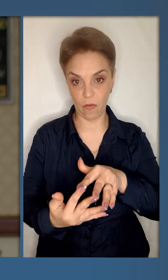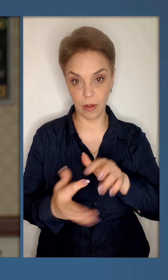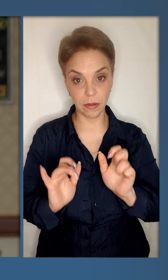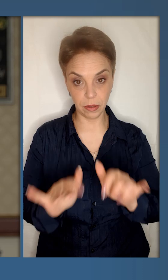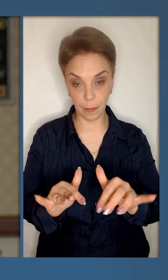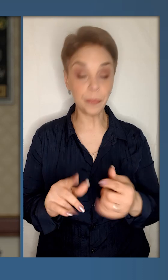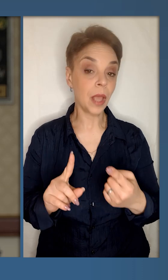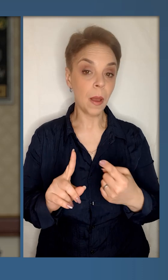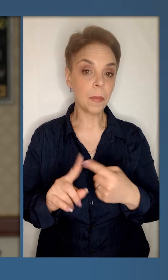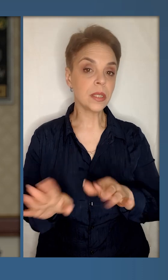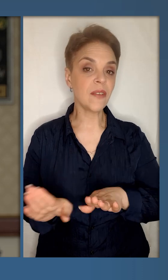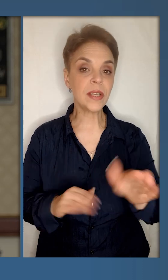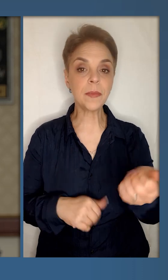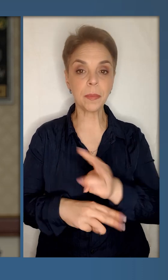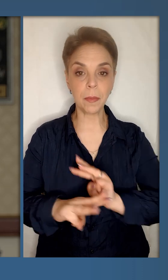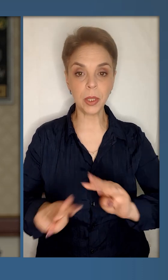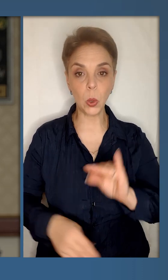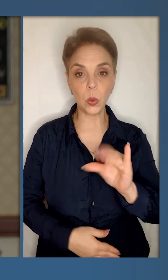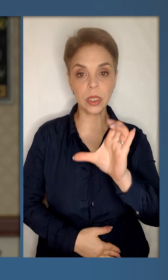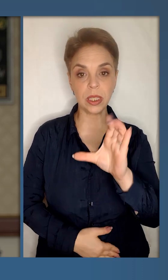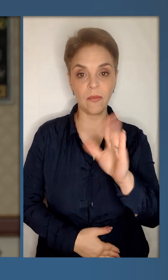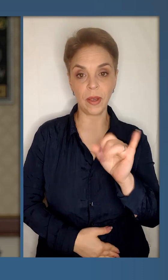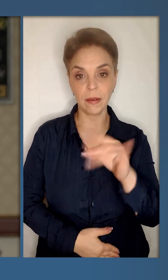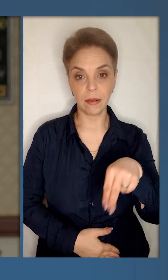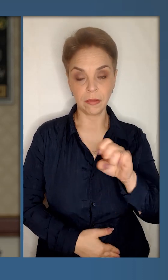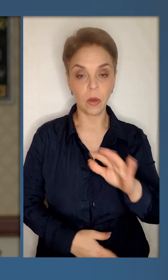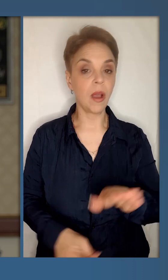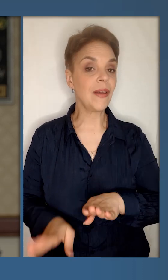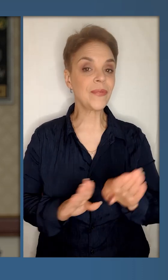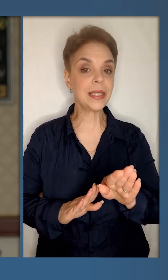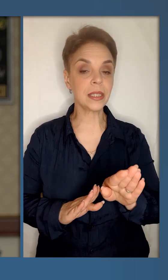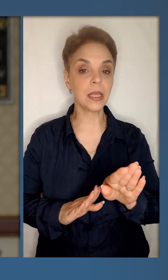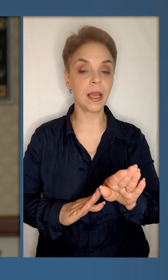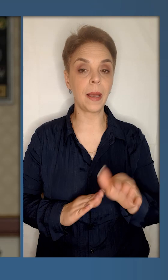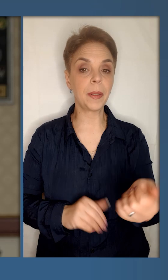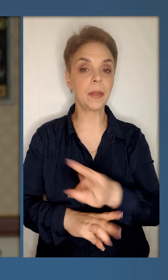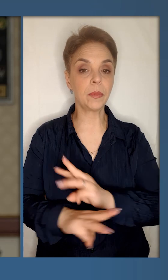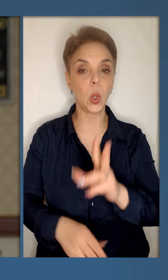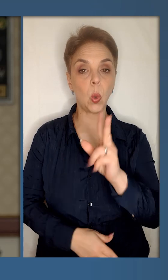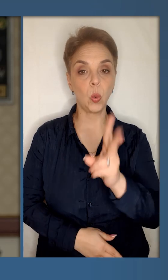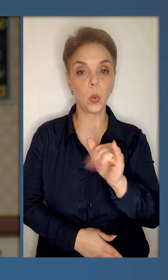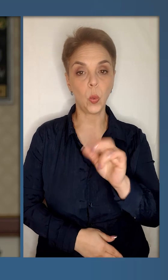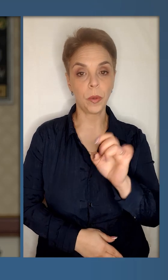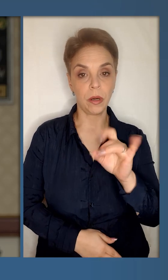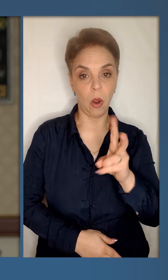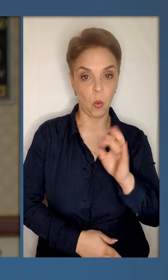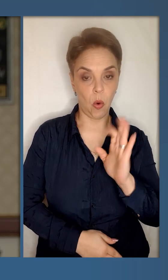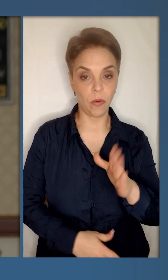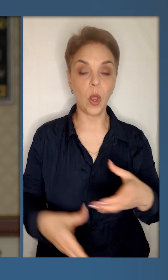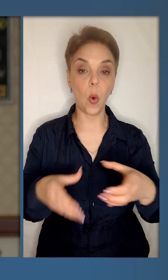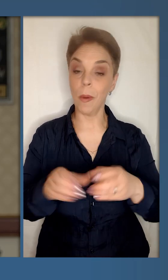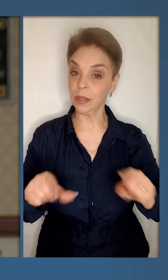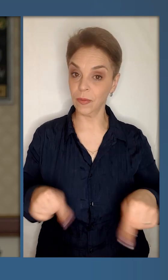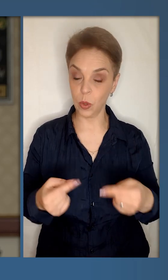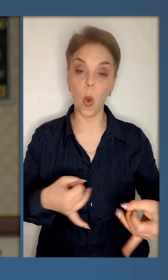бойових дій. Перша – віце-прем'єр-міністр Юлія Свєриденко, віце-прем'єр-міністр Кубраков і